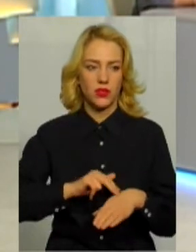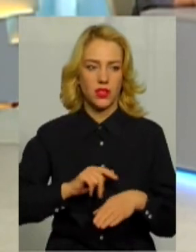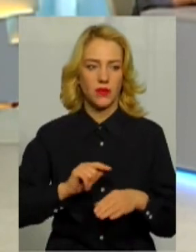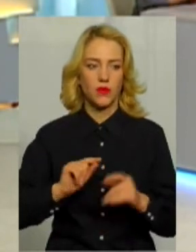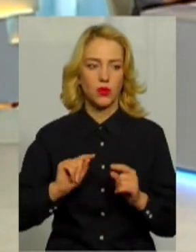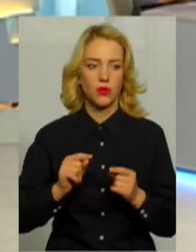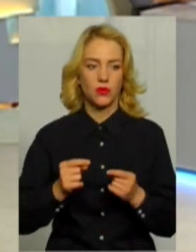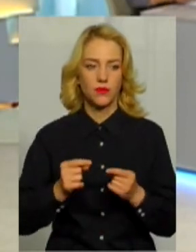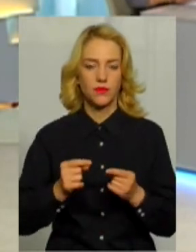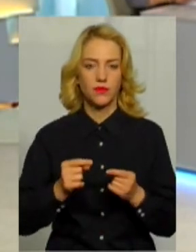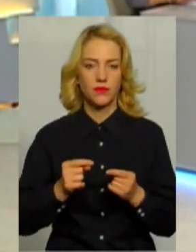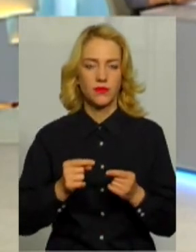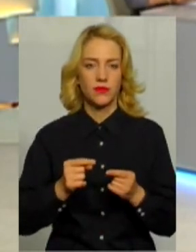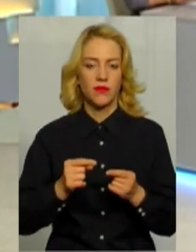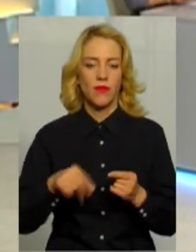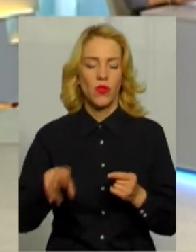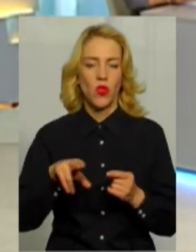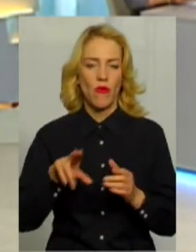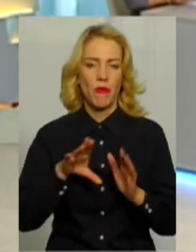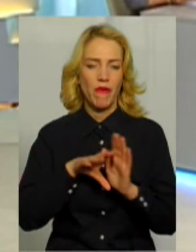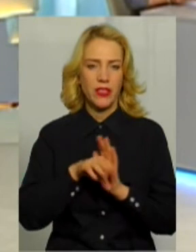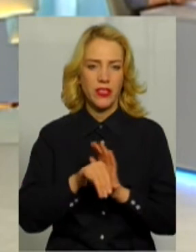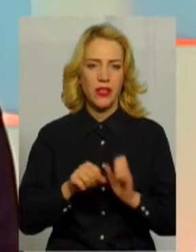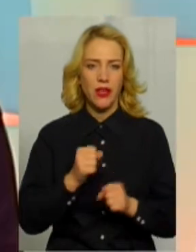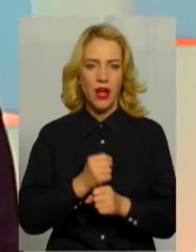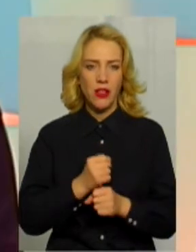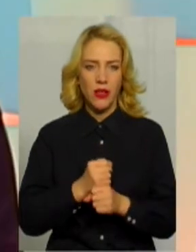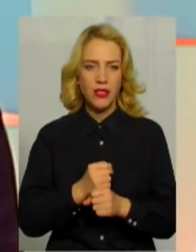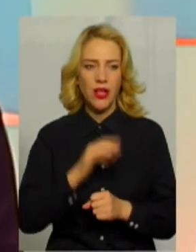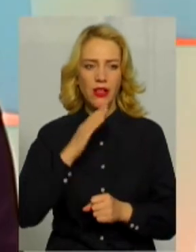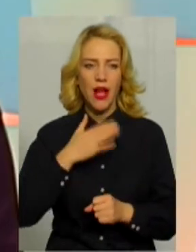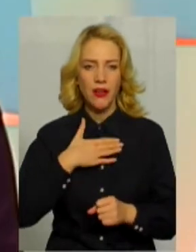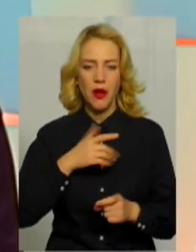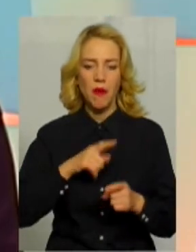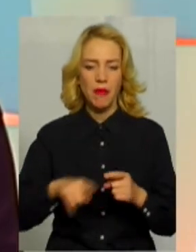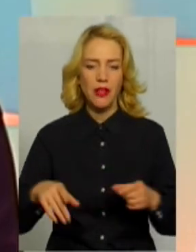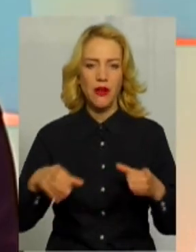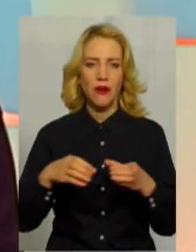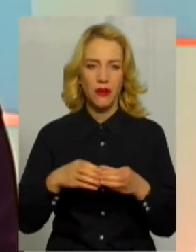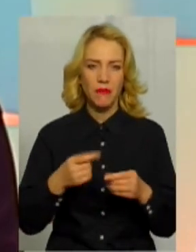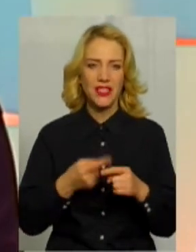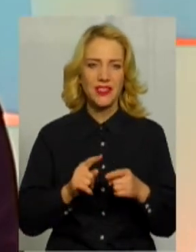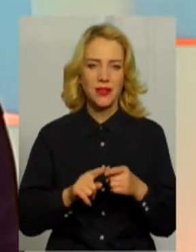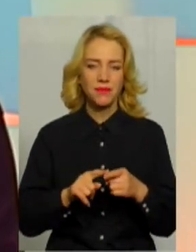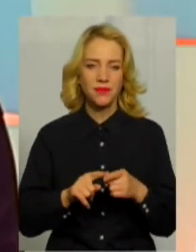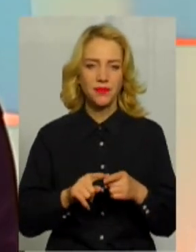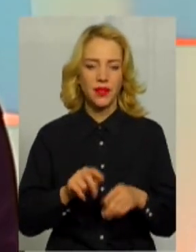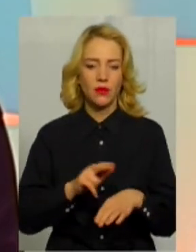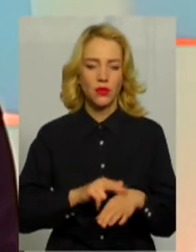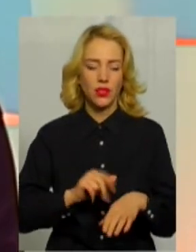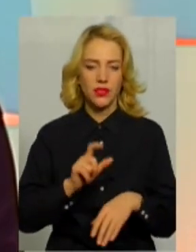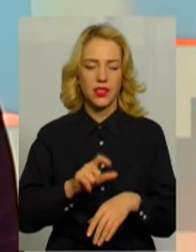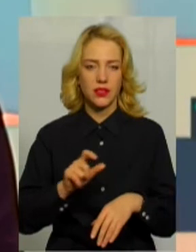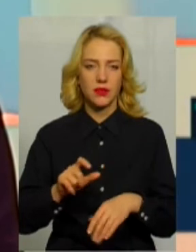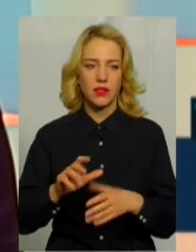Тому, скажімо, до впровадження діяльності нашої мобільної групи цим поліцейські